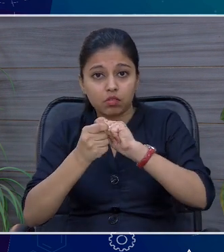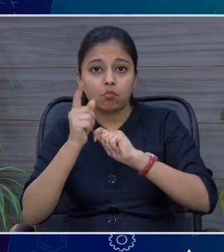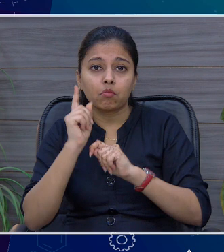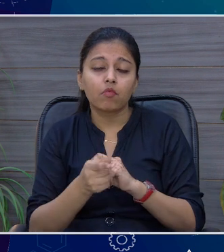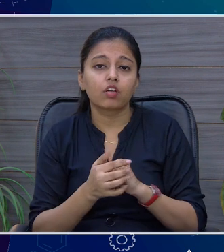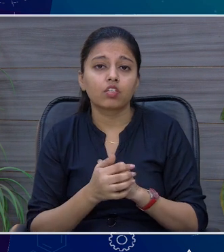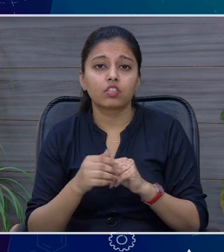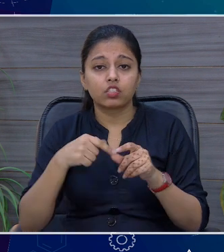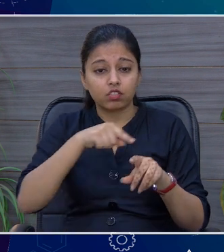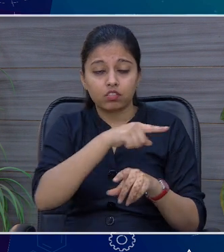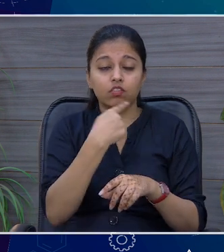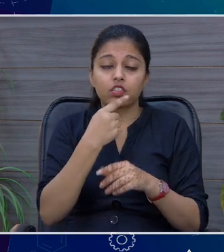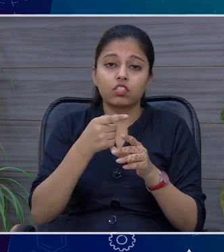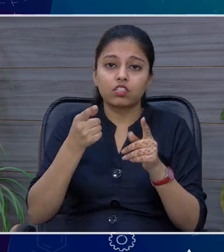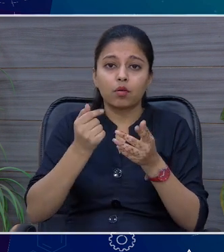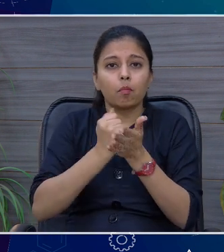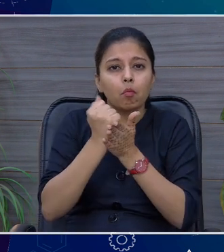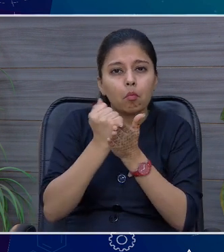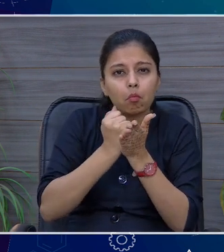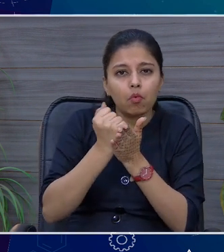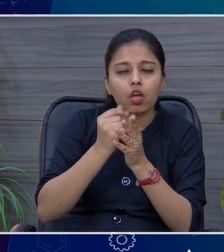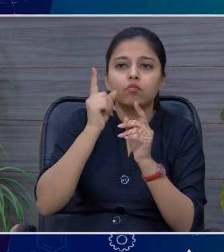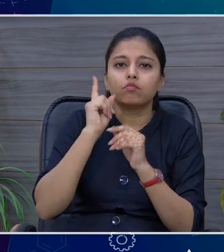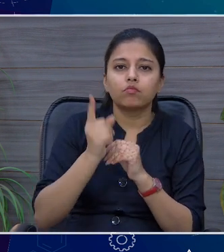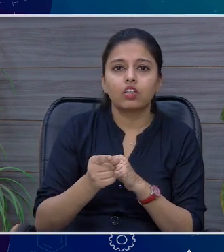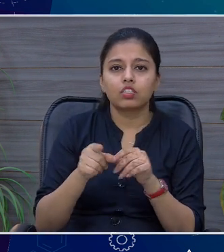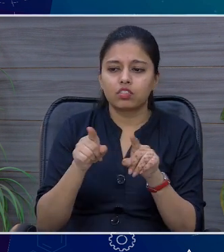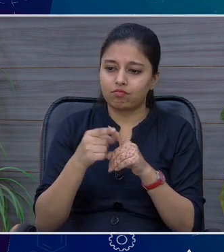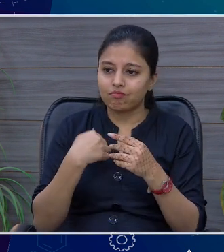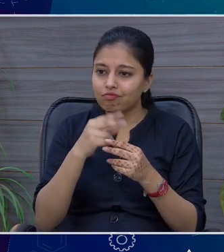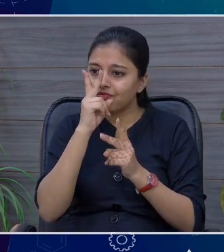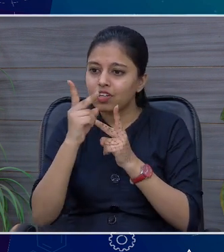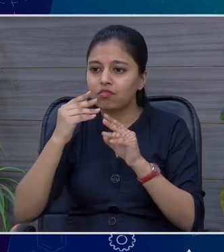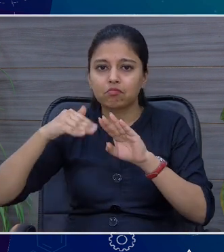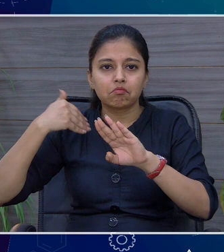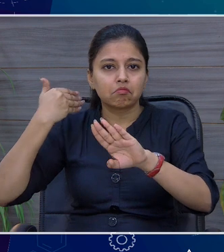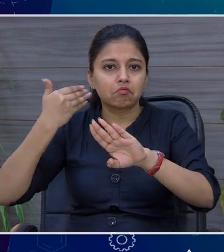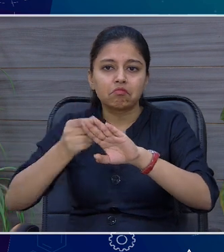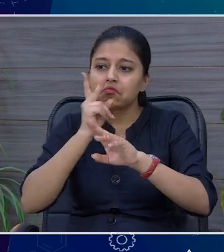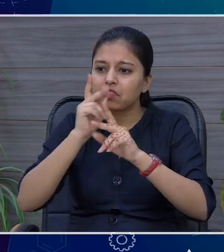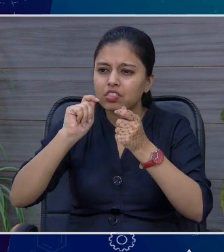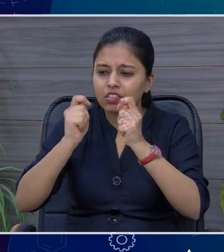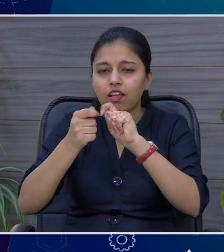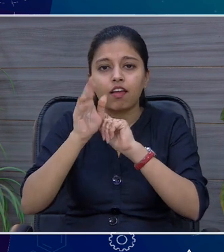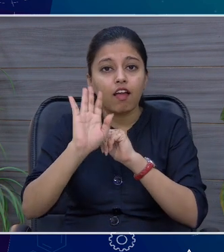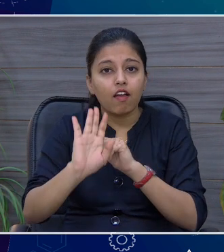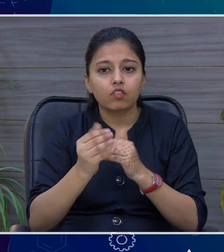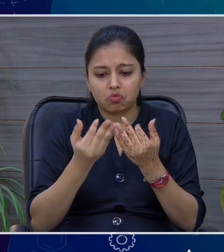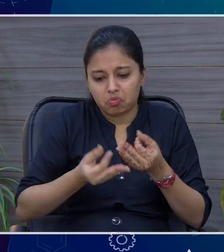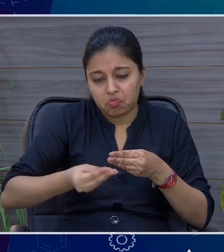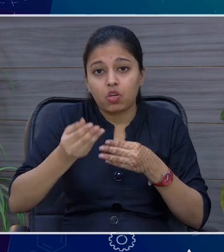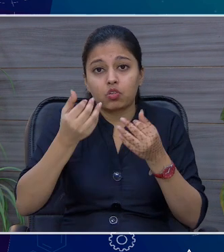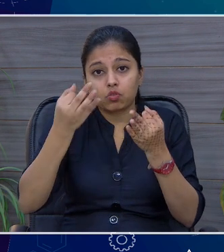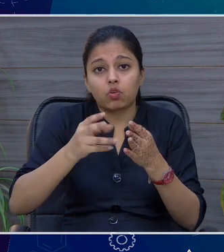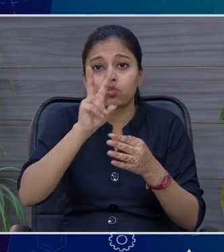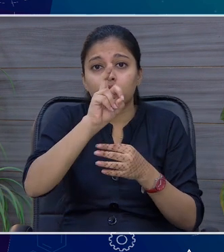ही सल्यूशन है जैसा कि हम लोग देख रहे हैं पिछले एक दो दशक में जो चेंज़ आये हैं और अभी हमारी जो नियू एडुकेशन पॉलिशी